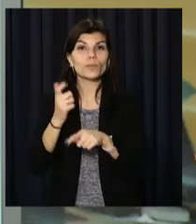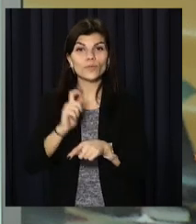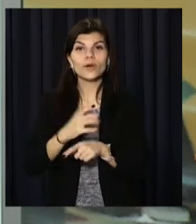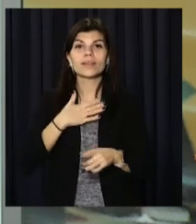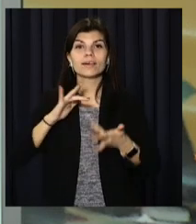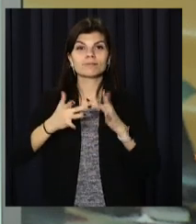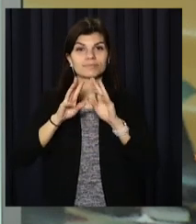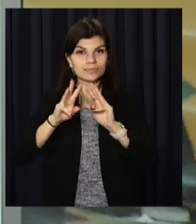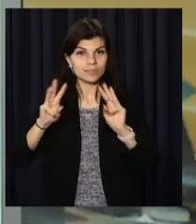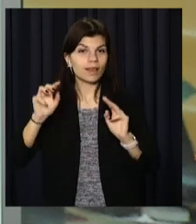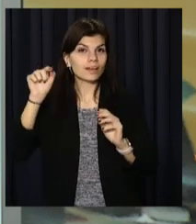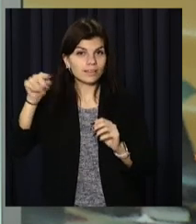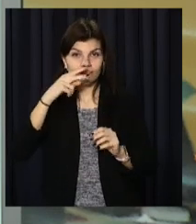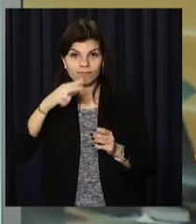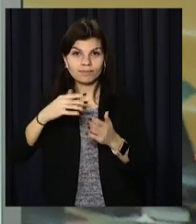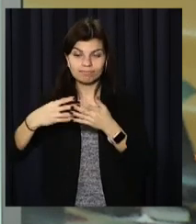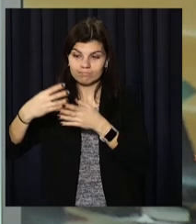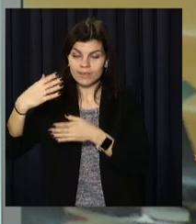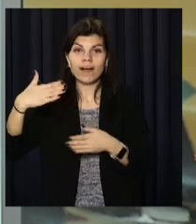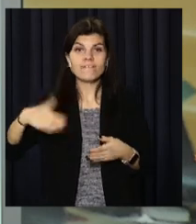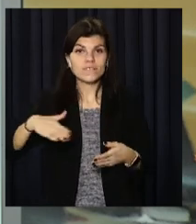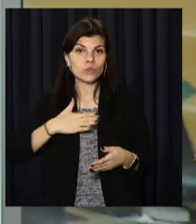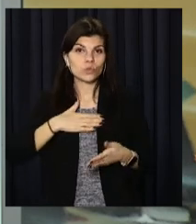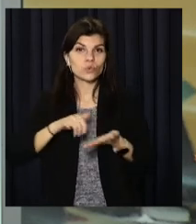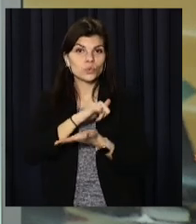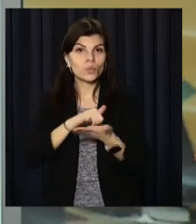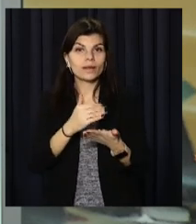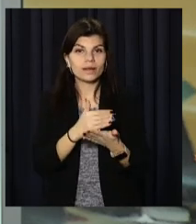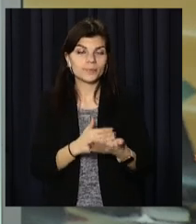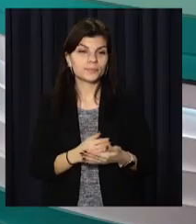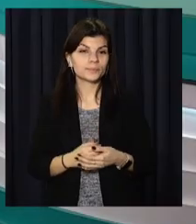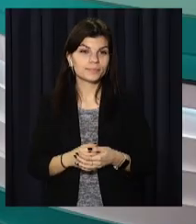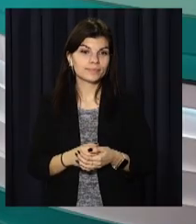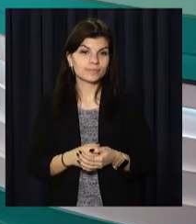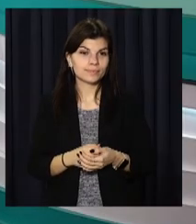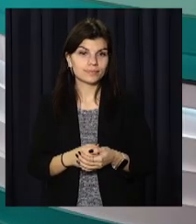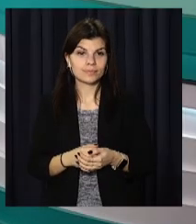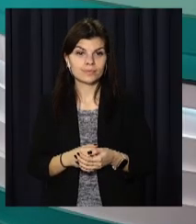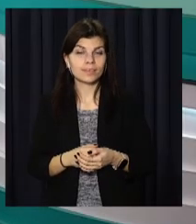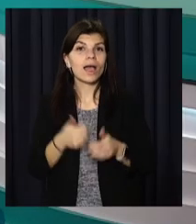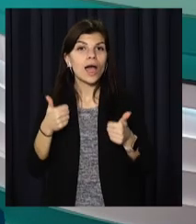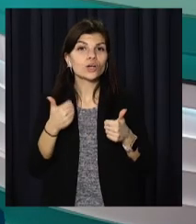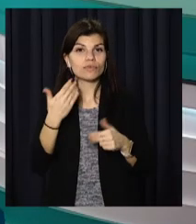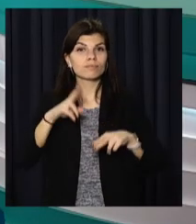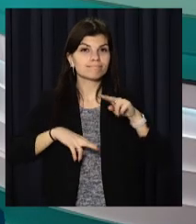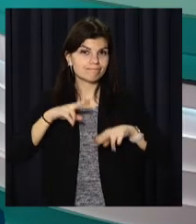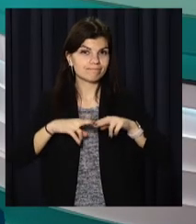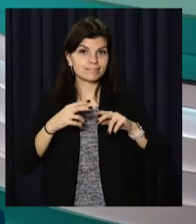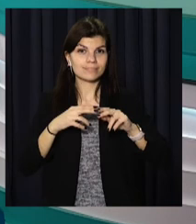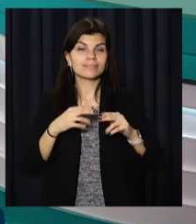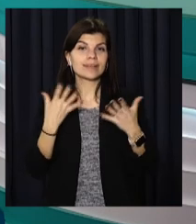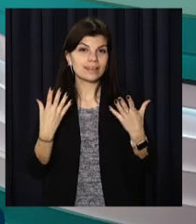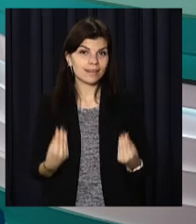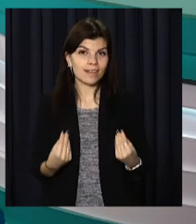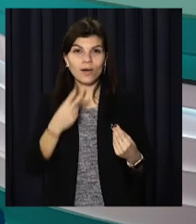сайті opentv.media. Сюжети переглядайте на нашому ютуб-каналі. Гарного та продуктивного дня.